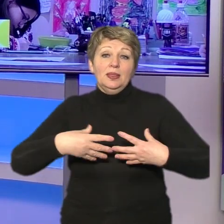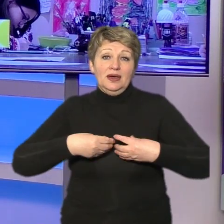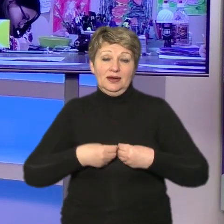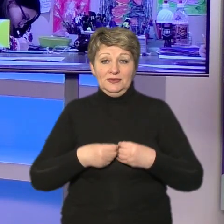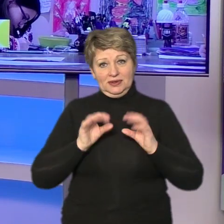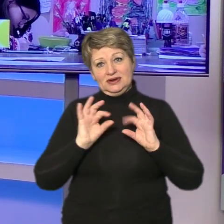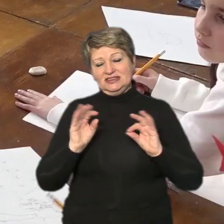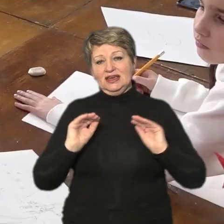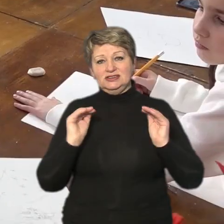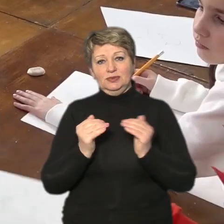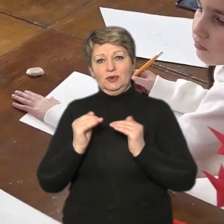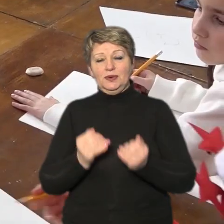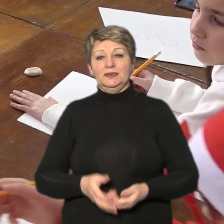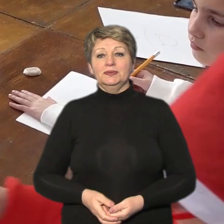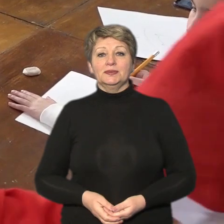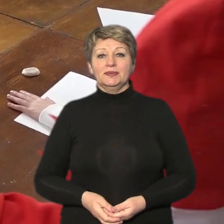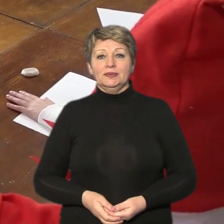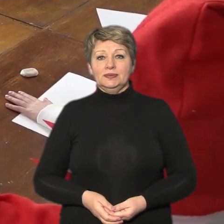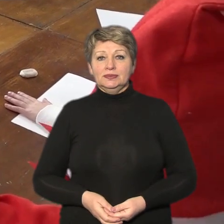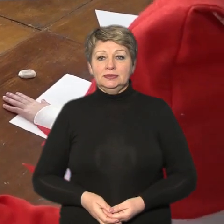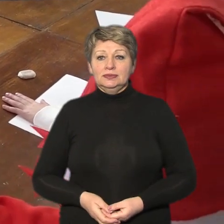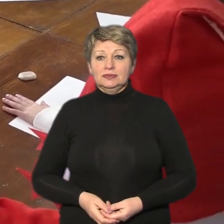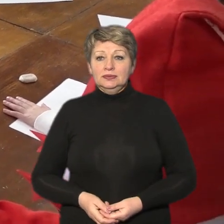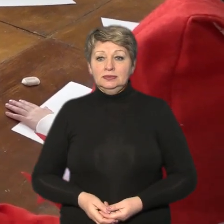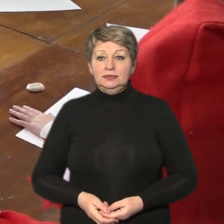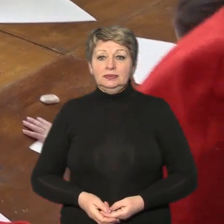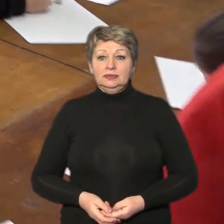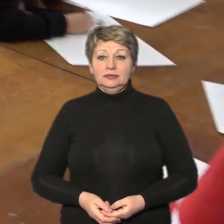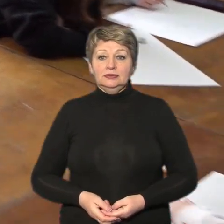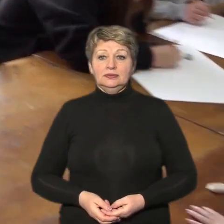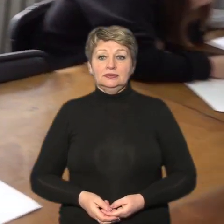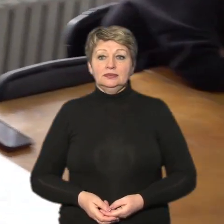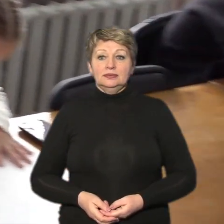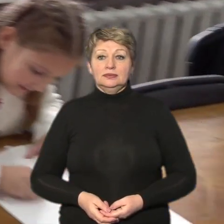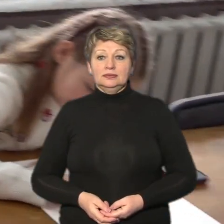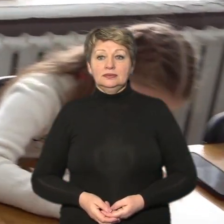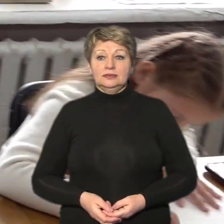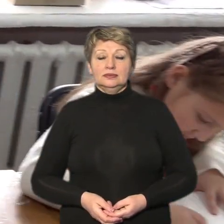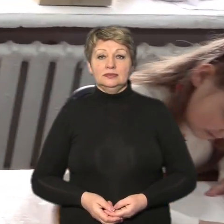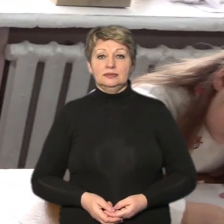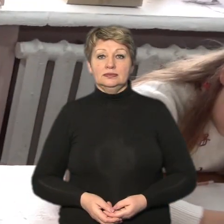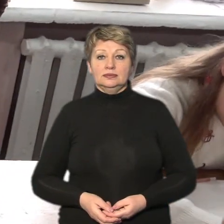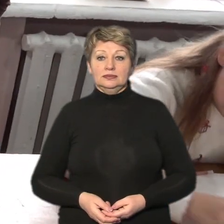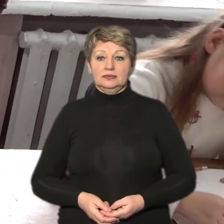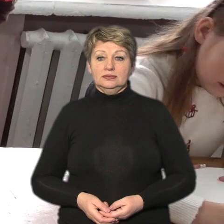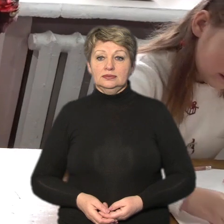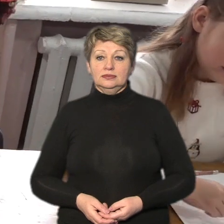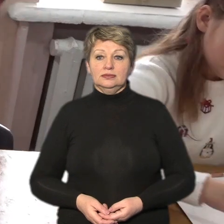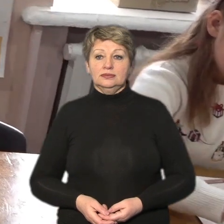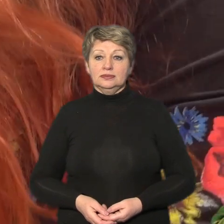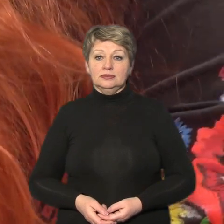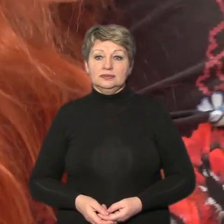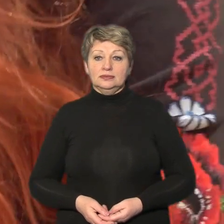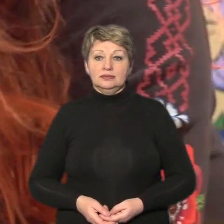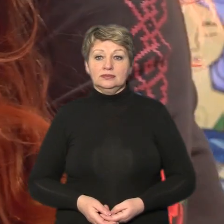надихають отаку дивися от такий і старайся сильно не давать так получається давай песа